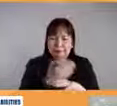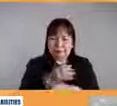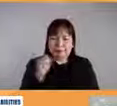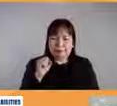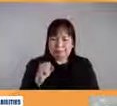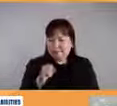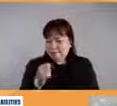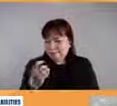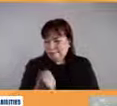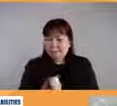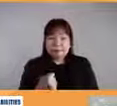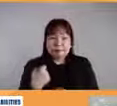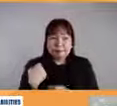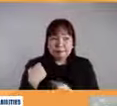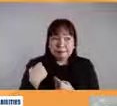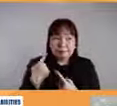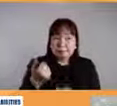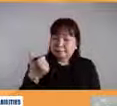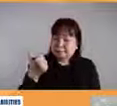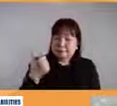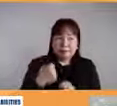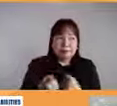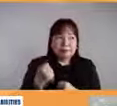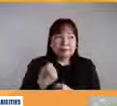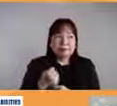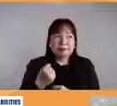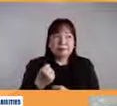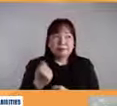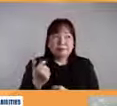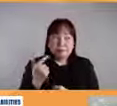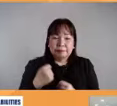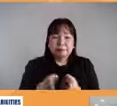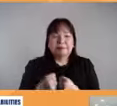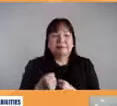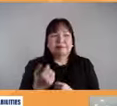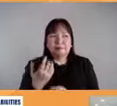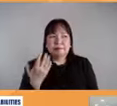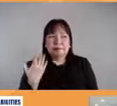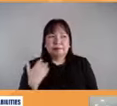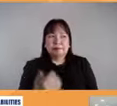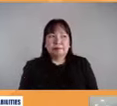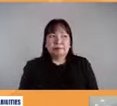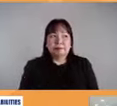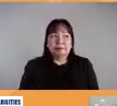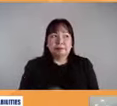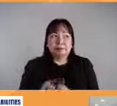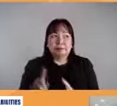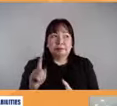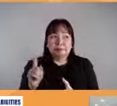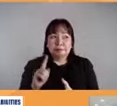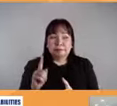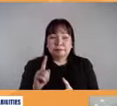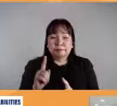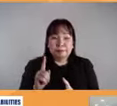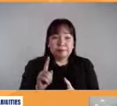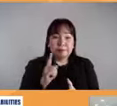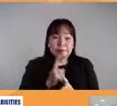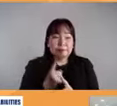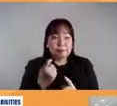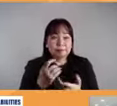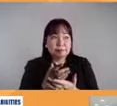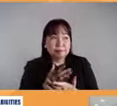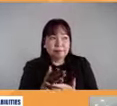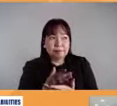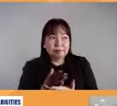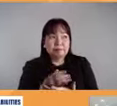all throughout the decades or for the past decade or so actually I also have a share on that